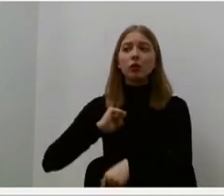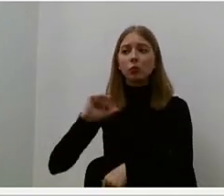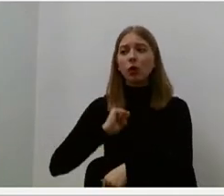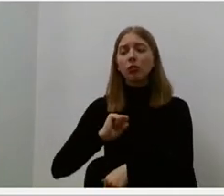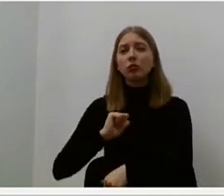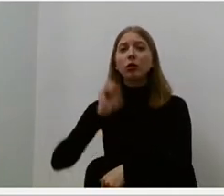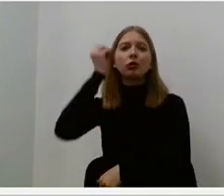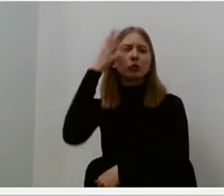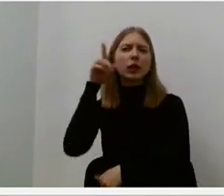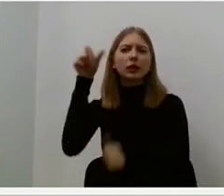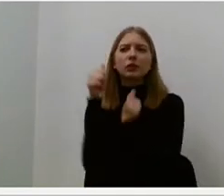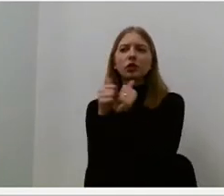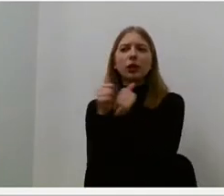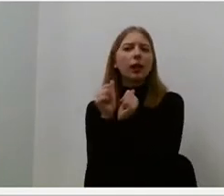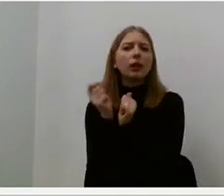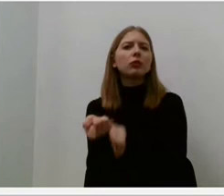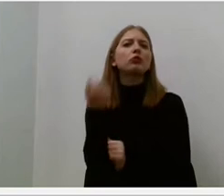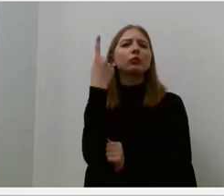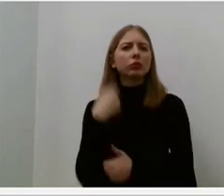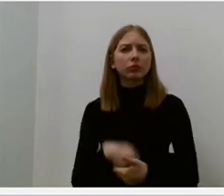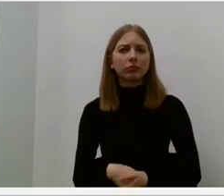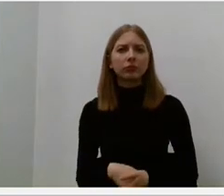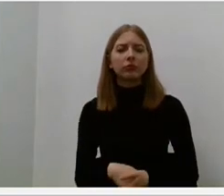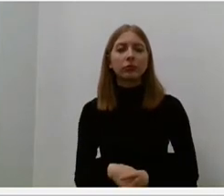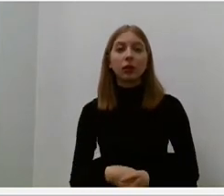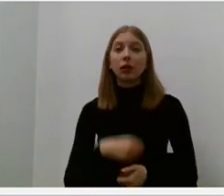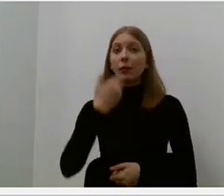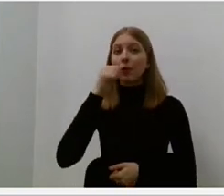apie tai atveria Marijos istorija?